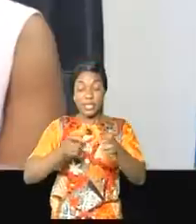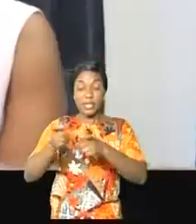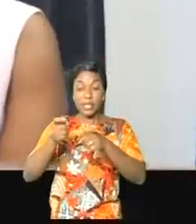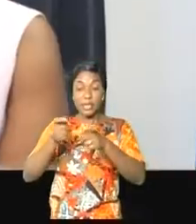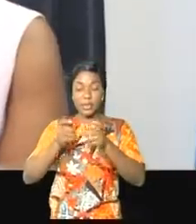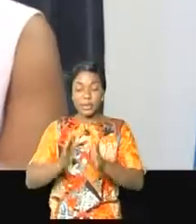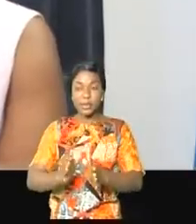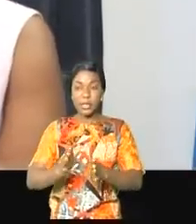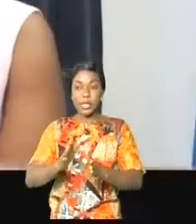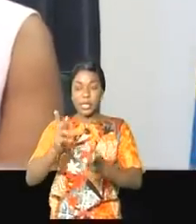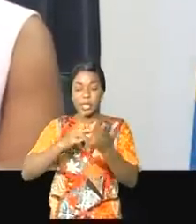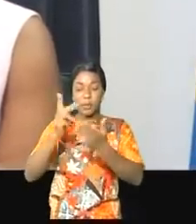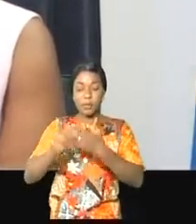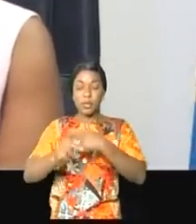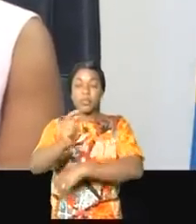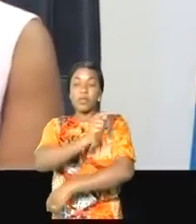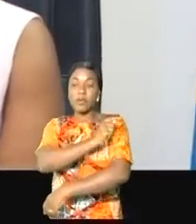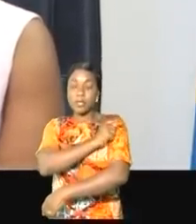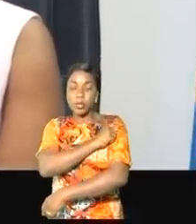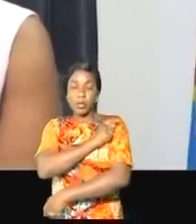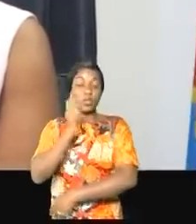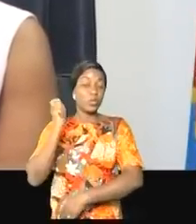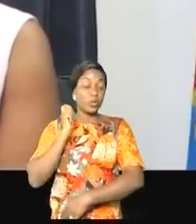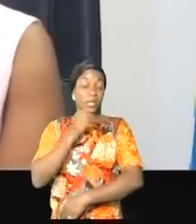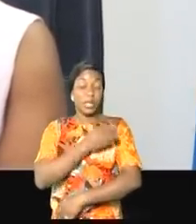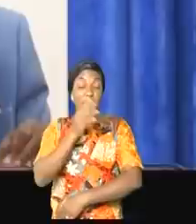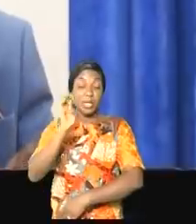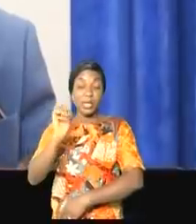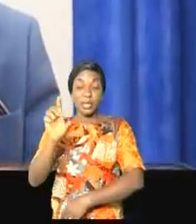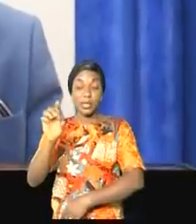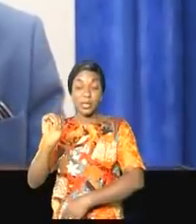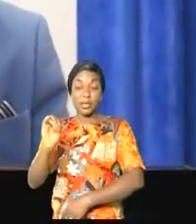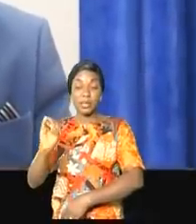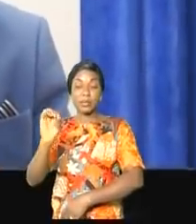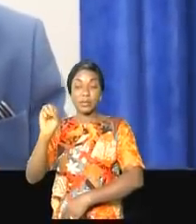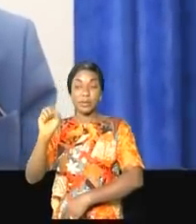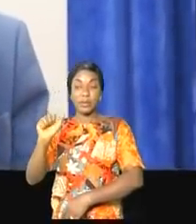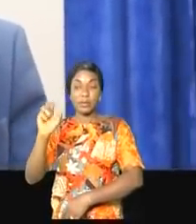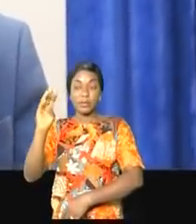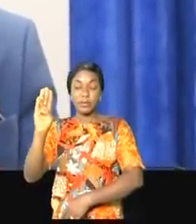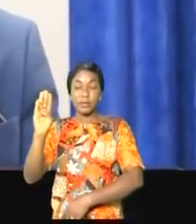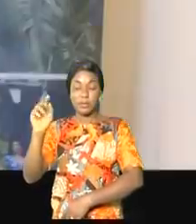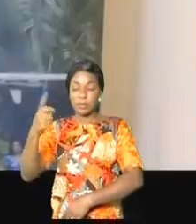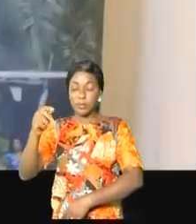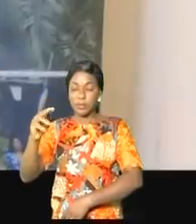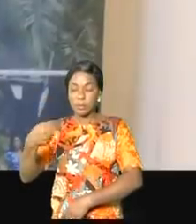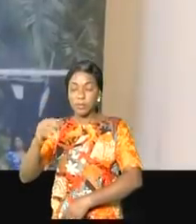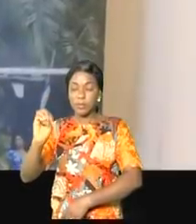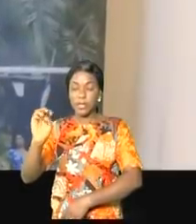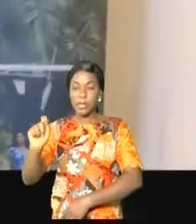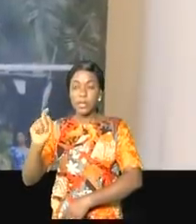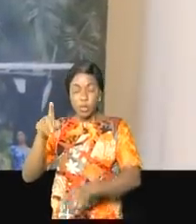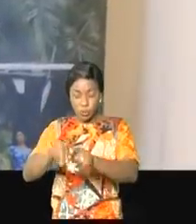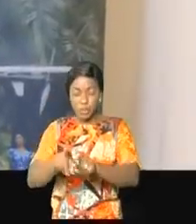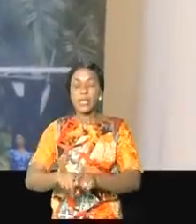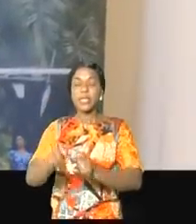programme élargé des vaccinations PEV, Dr Elisabeth Moukamba et le directeur pays-village-rudes, Freddy Kossi, qui appuie ces